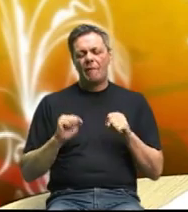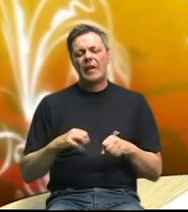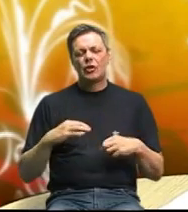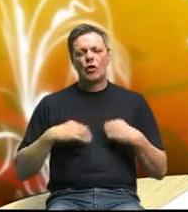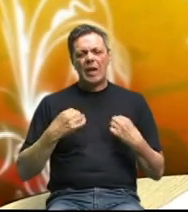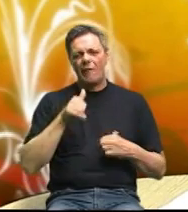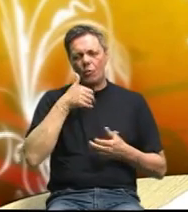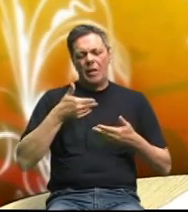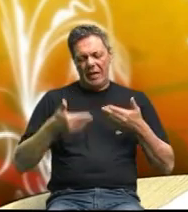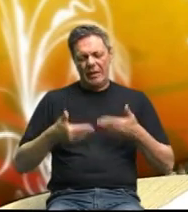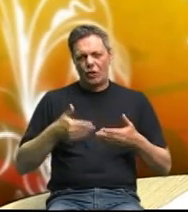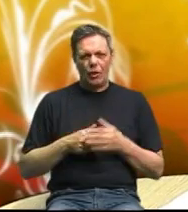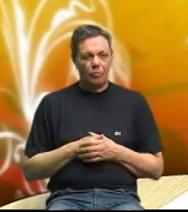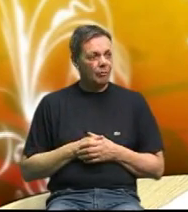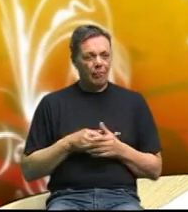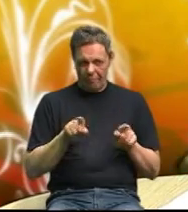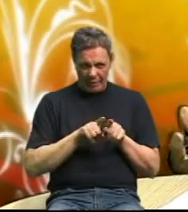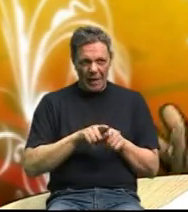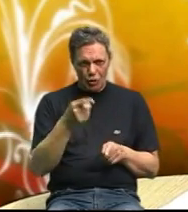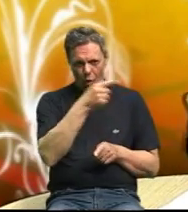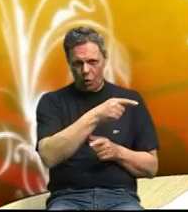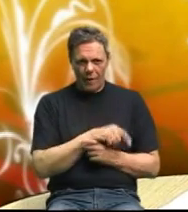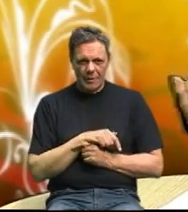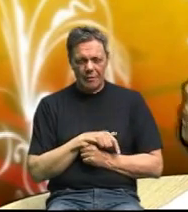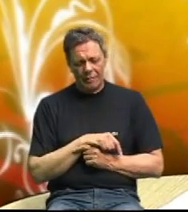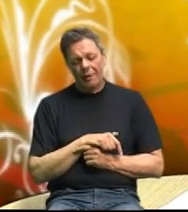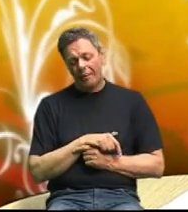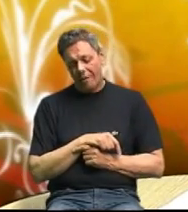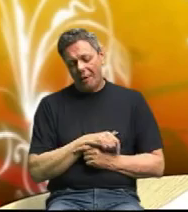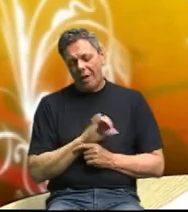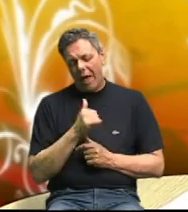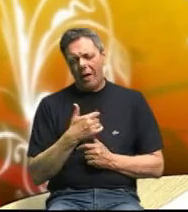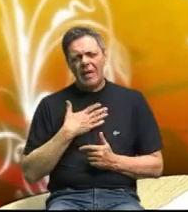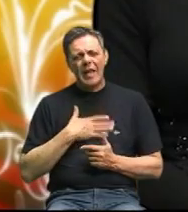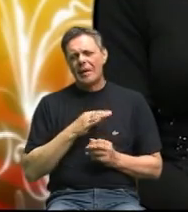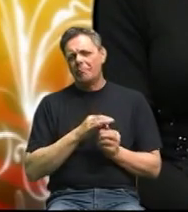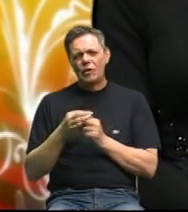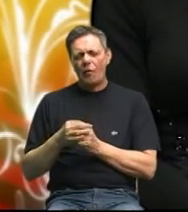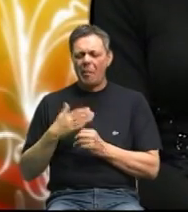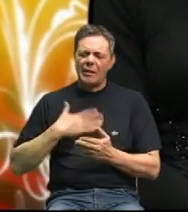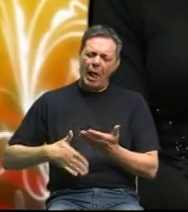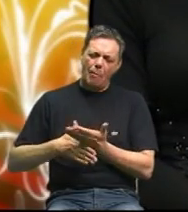težine jel tako? jel to vama bio poticaj da budete cijeli život? da pomagam ljudima da